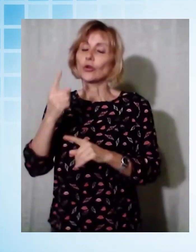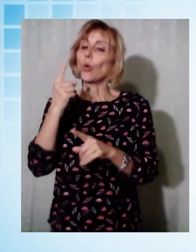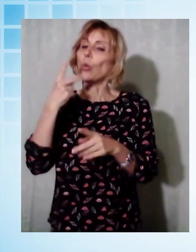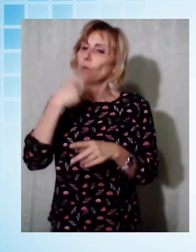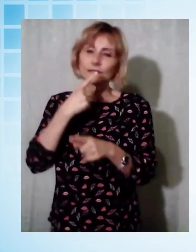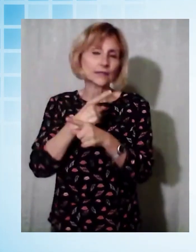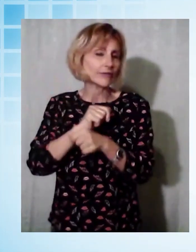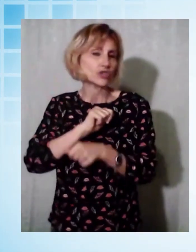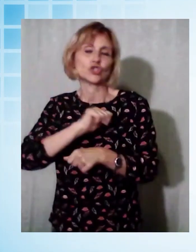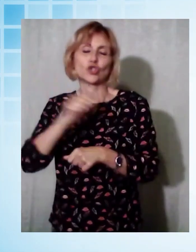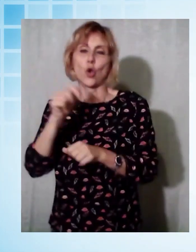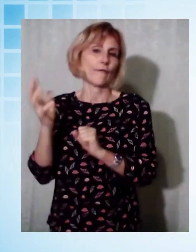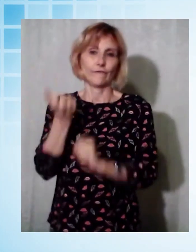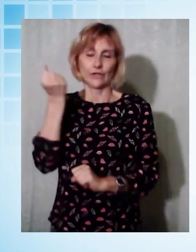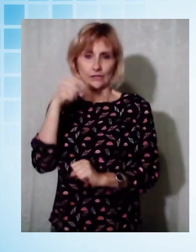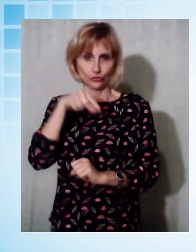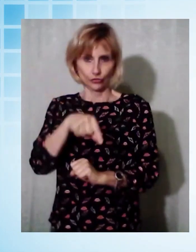debutta il ventenne Pozzer.